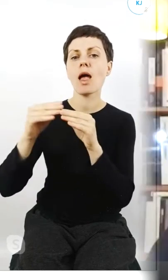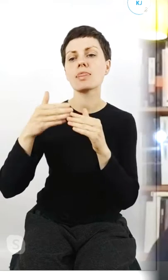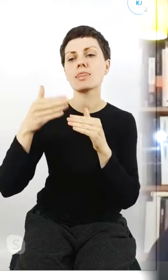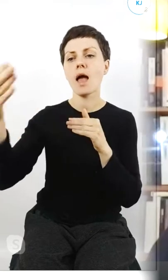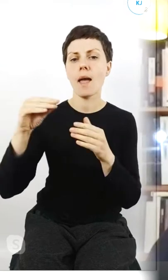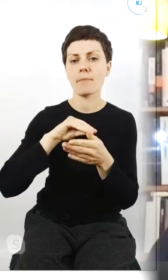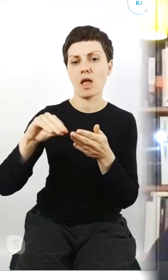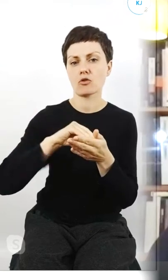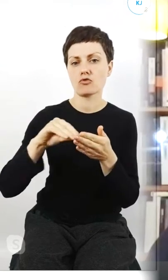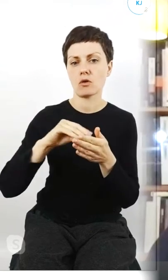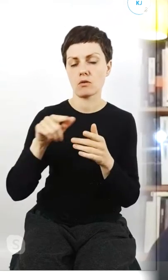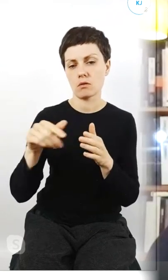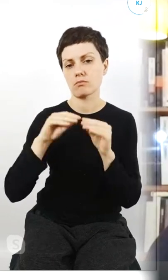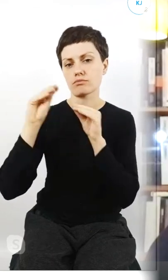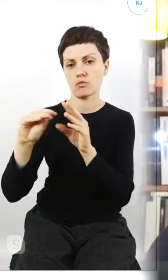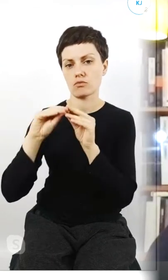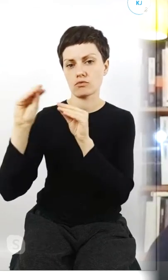dzięki.